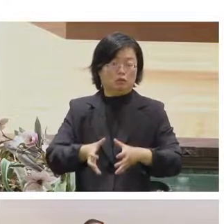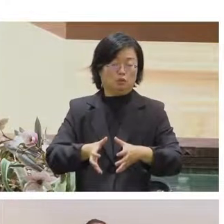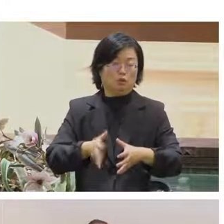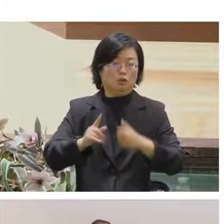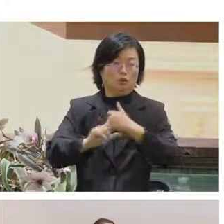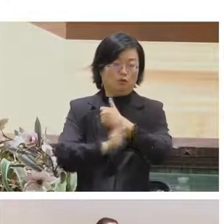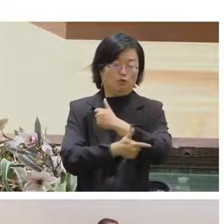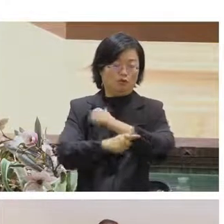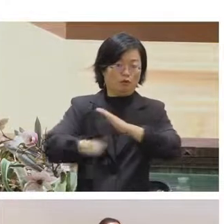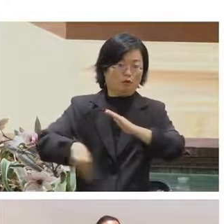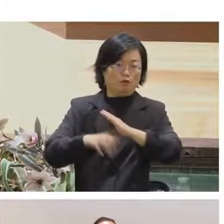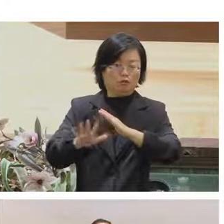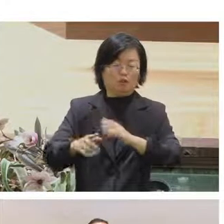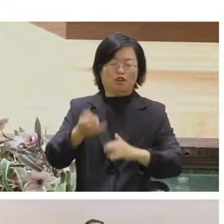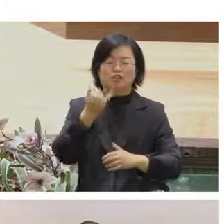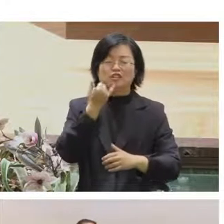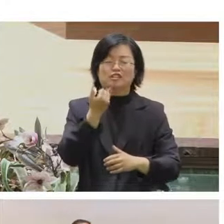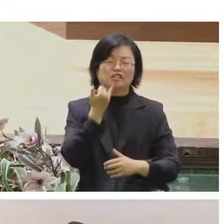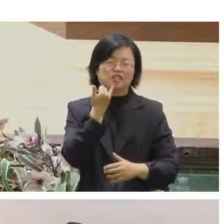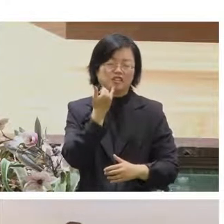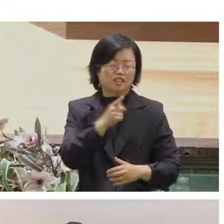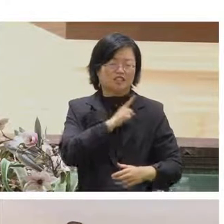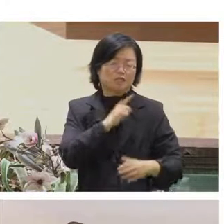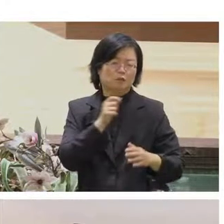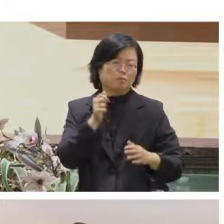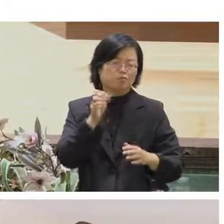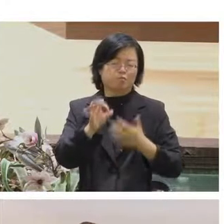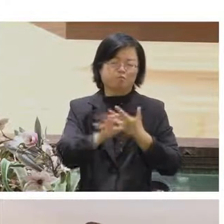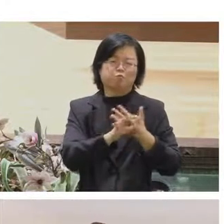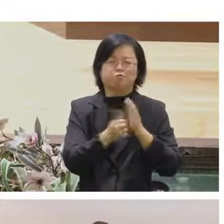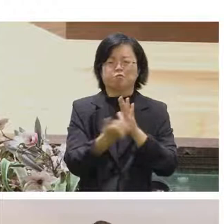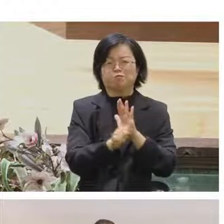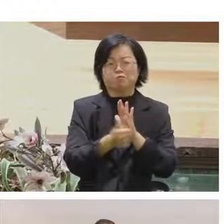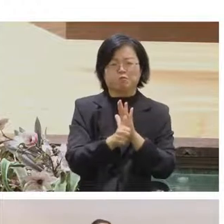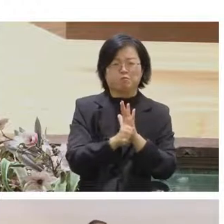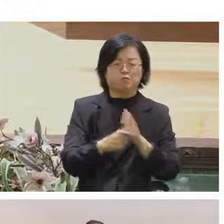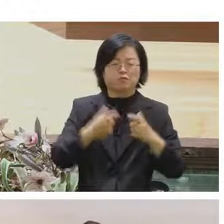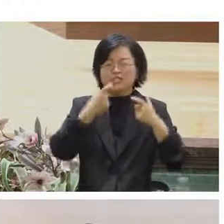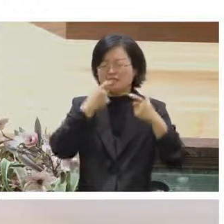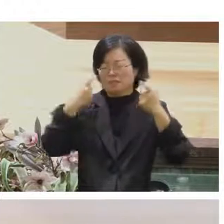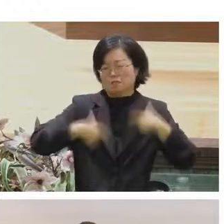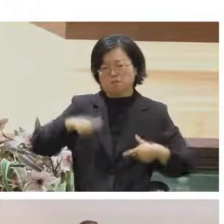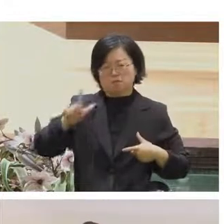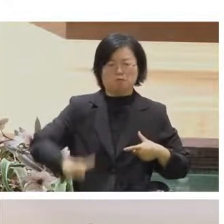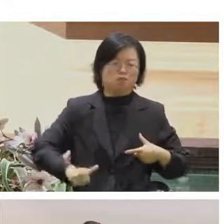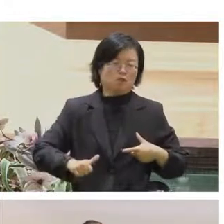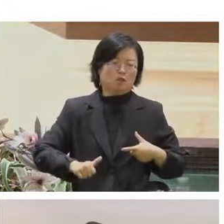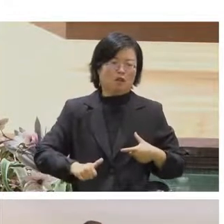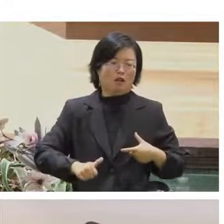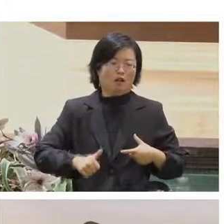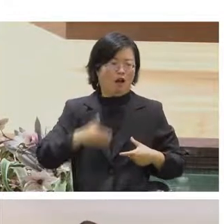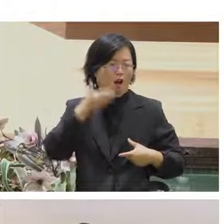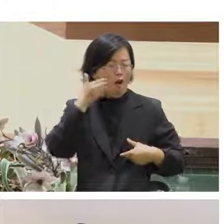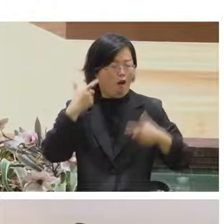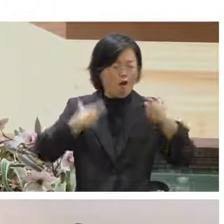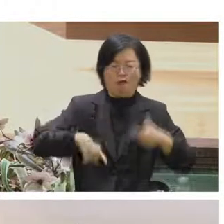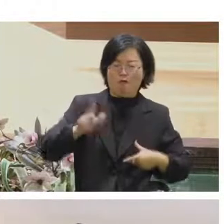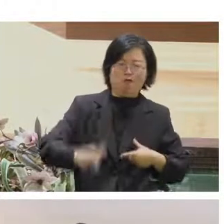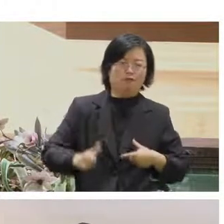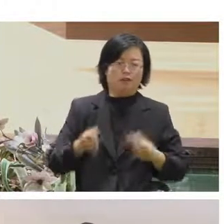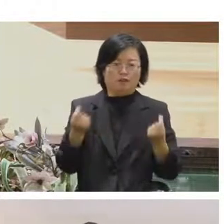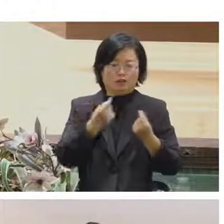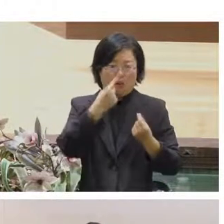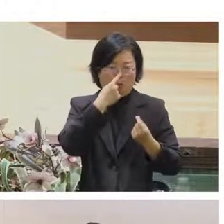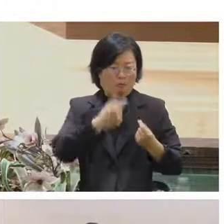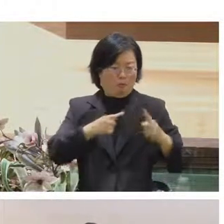然後你就可以自己當律師啊當法官啊這樣子就要站在那個位置然後講幾句話你就有那種好像我就在法院裡面的感